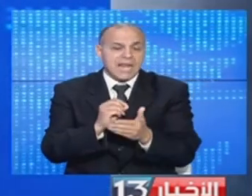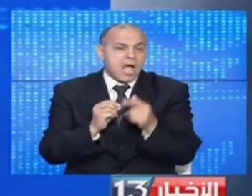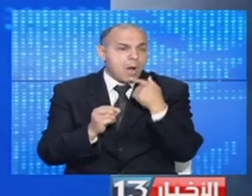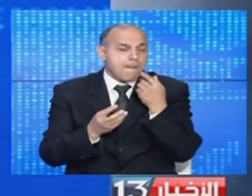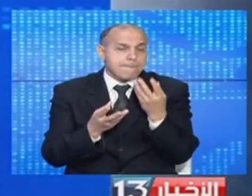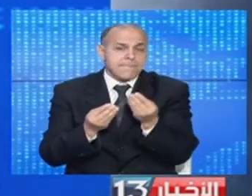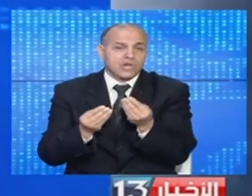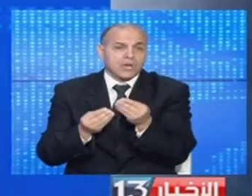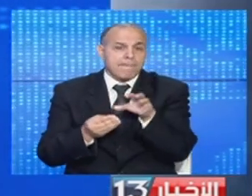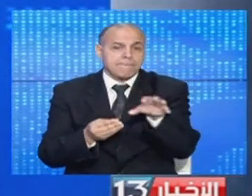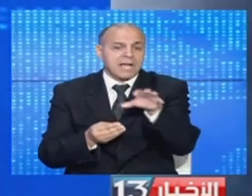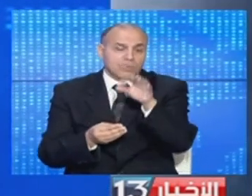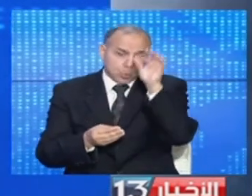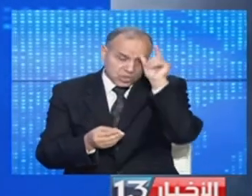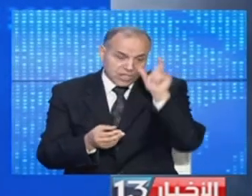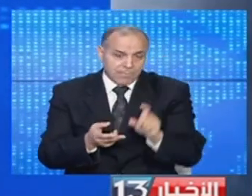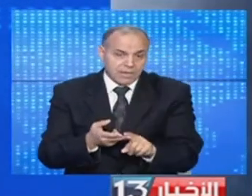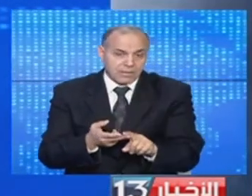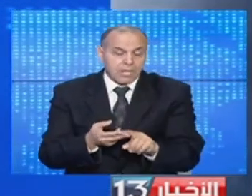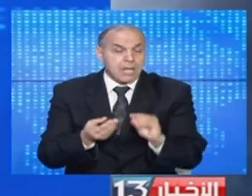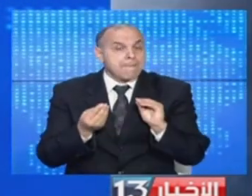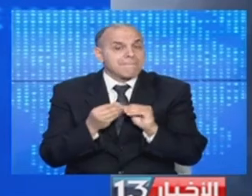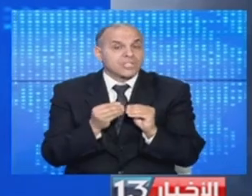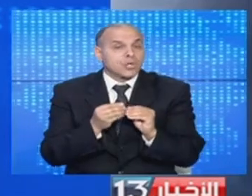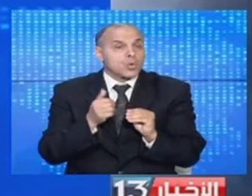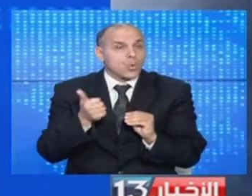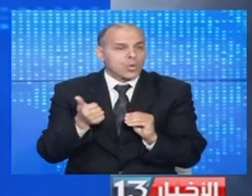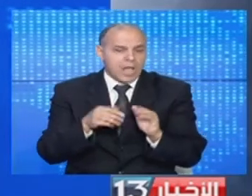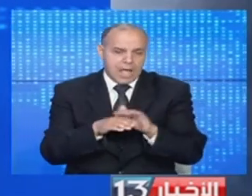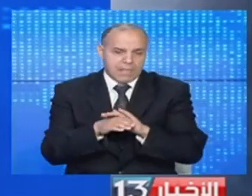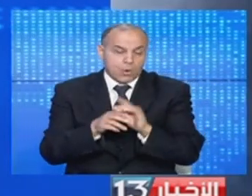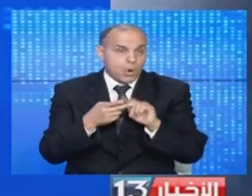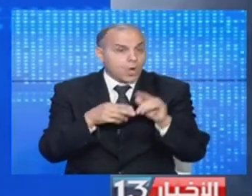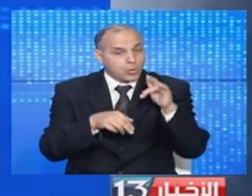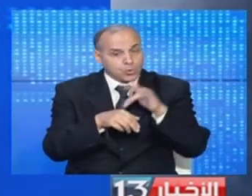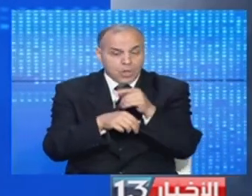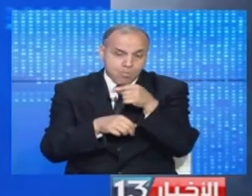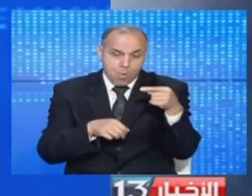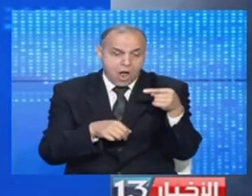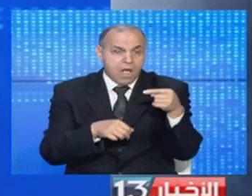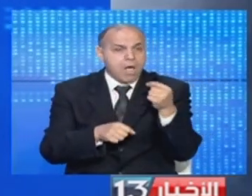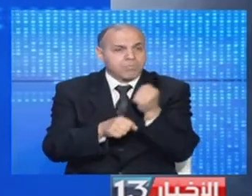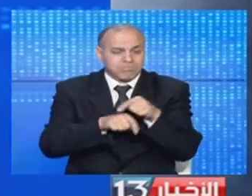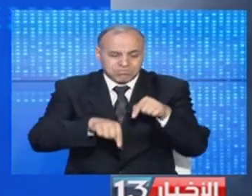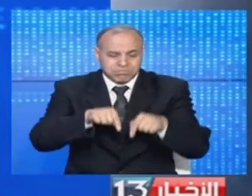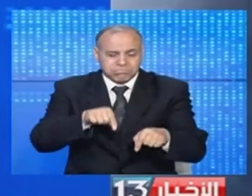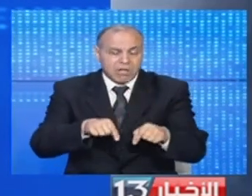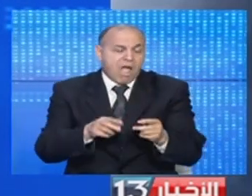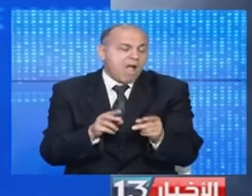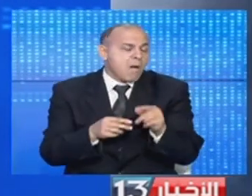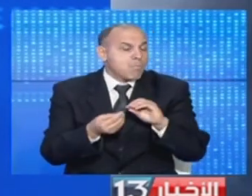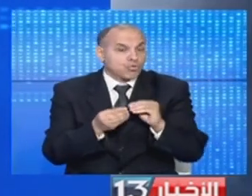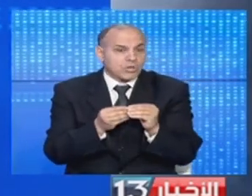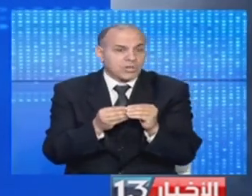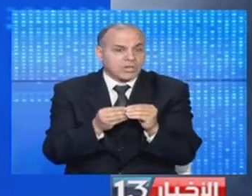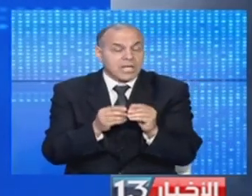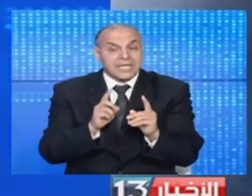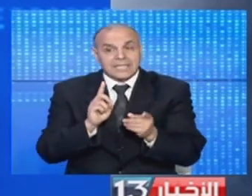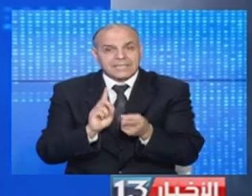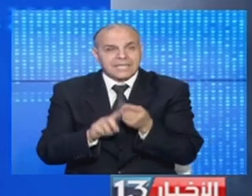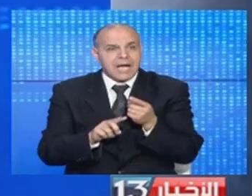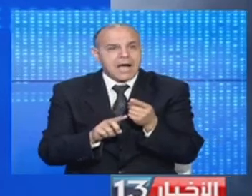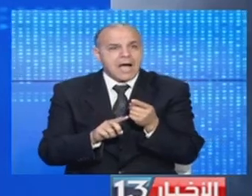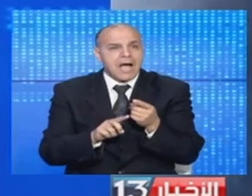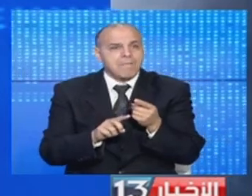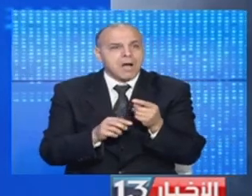في الكثير من مناطق البلاد إشكاليات من شأنها أن تؤثر سلبا على الإنتاج والإنتاجية وأدهم خاصة